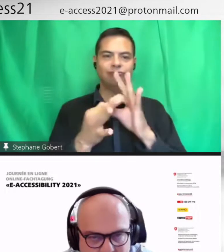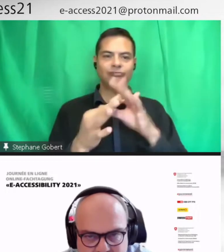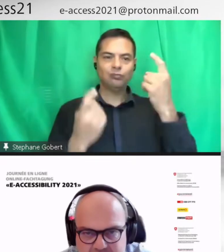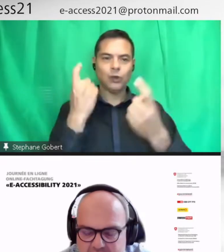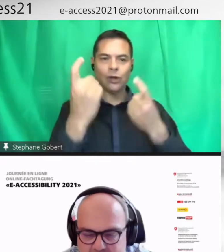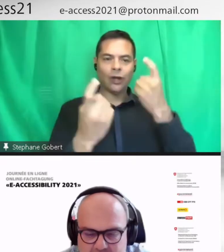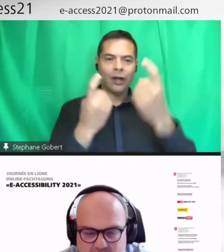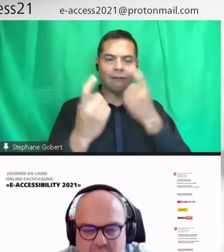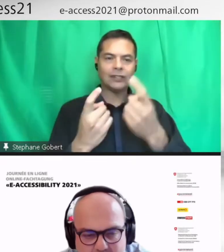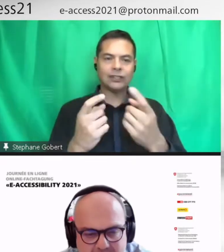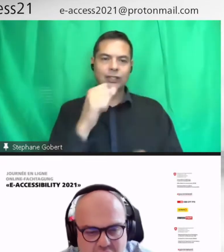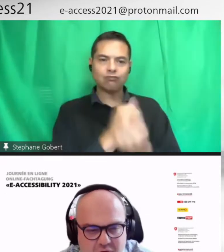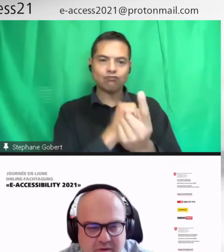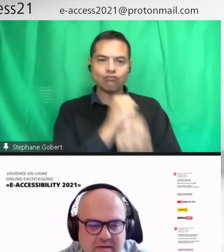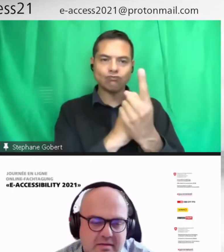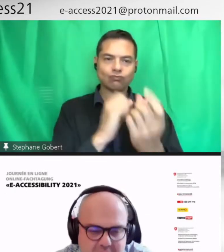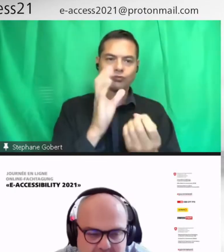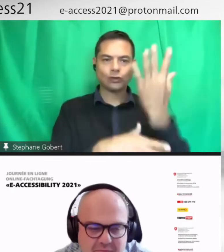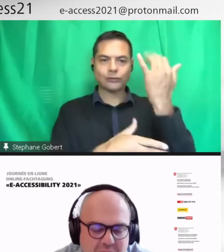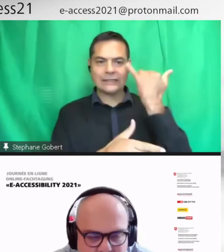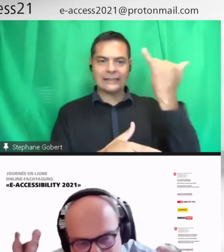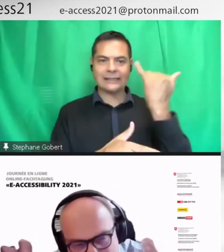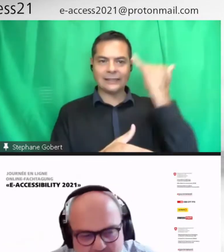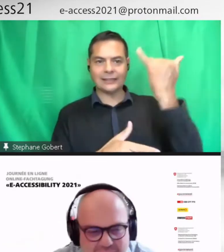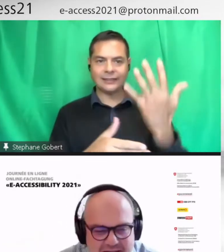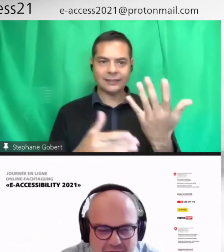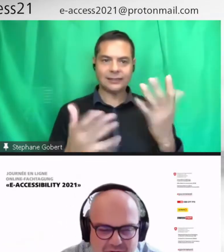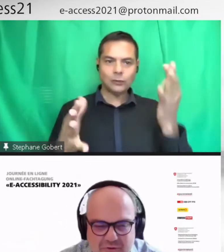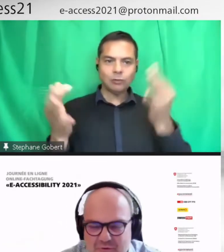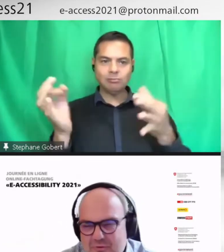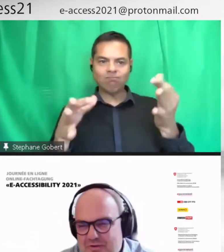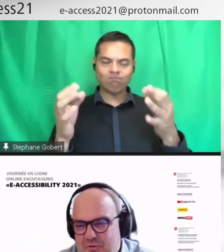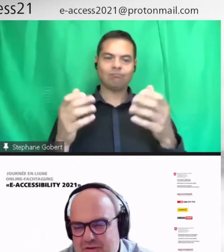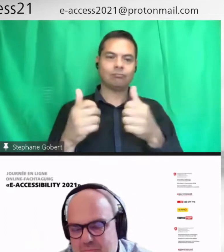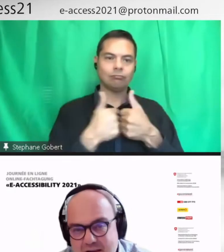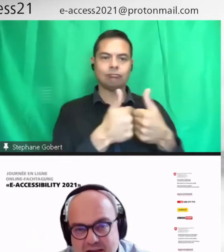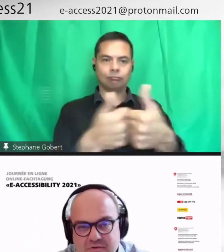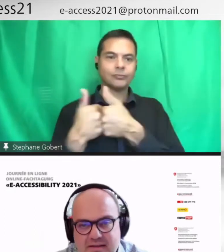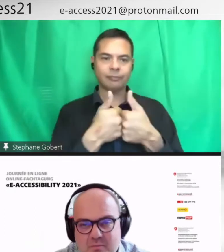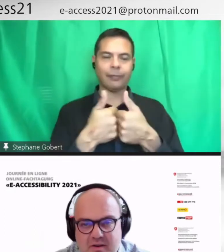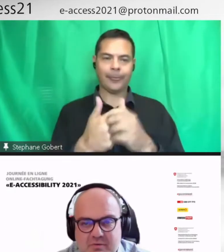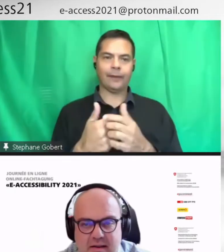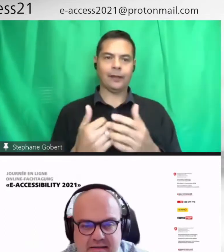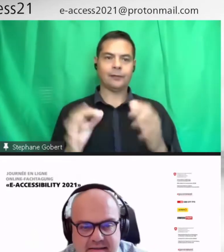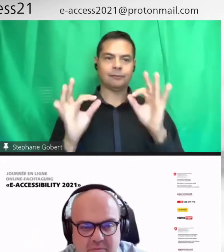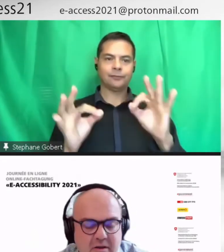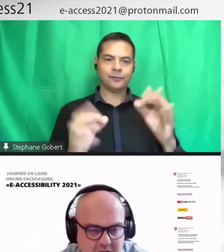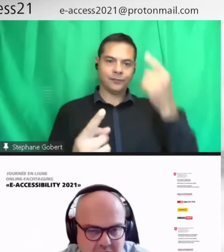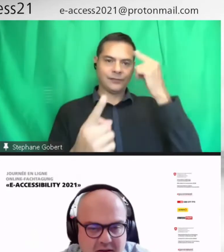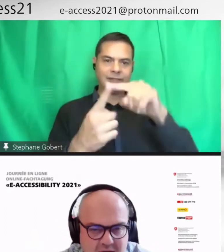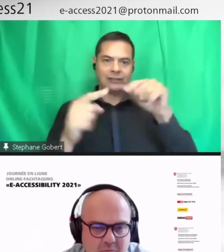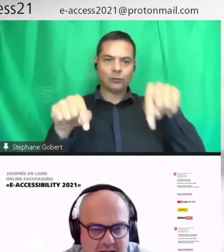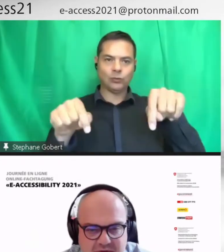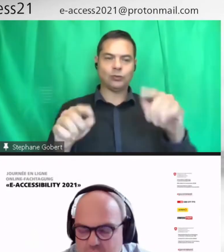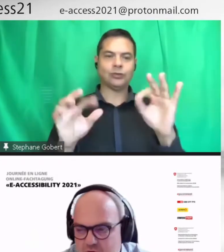'idées innovantes. Donc, on va parler aujourd'hui de produits innovants au niveau de moyens d'enseignement qui soient accessibles